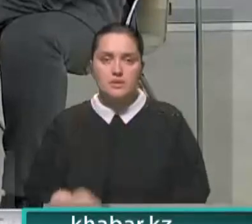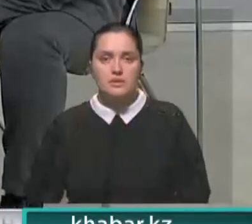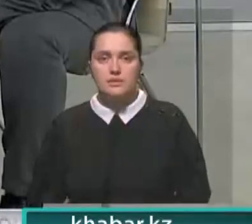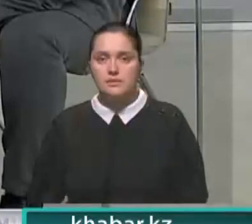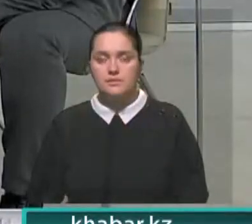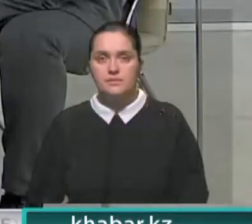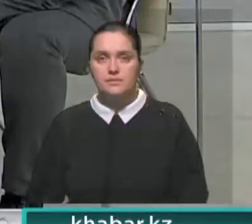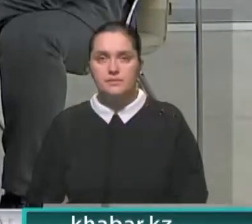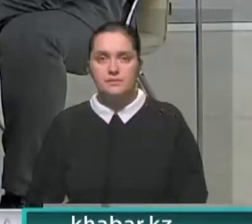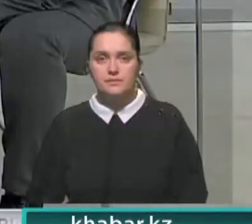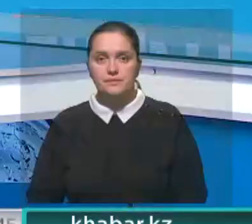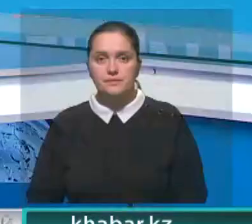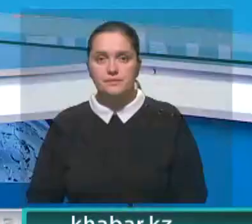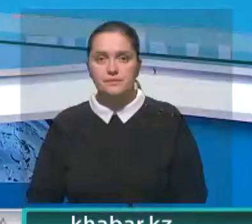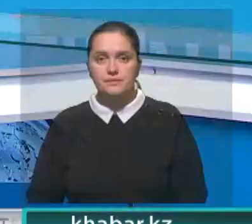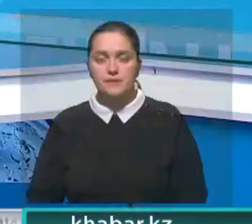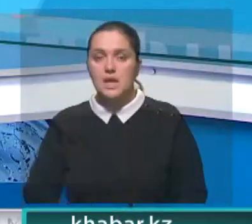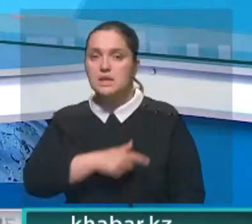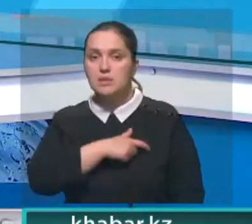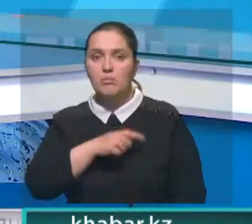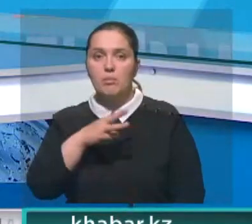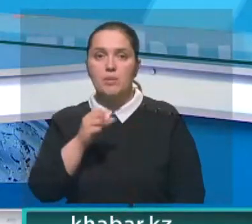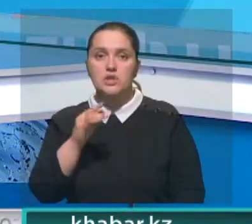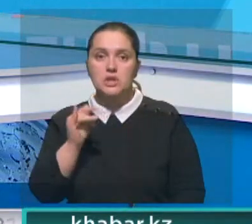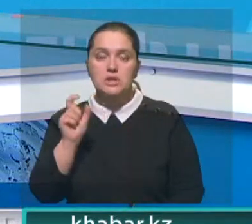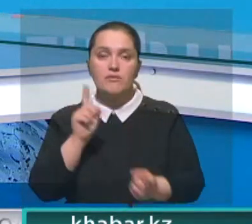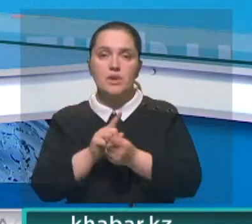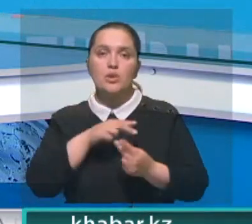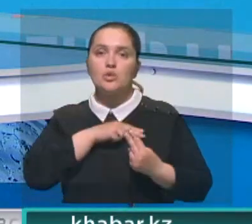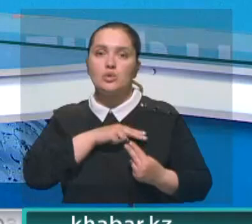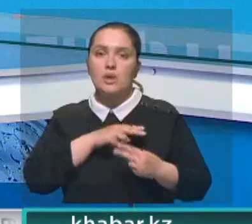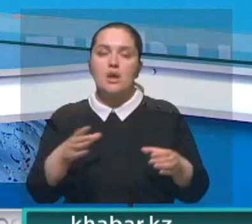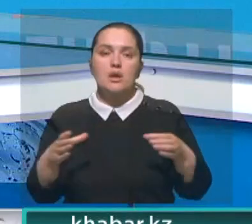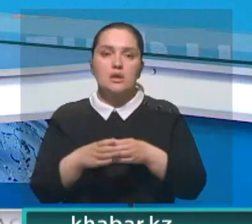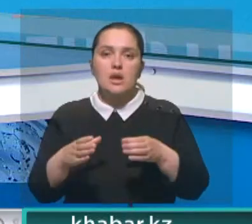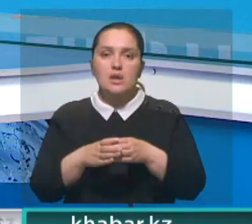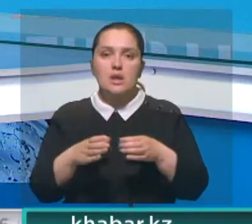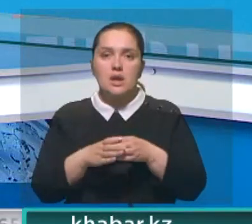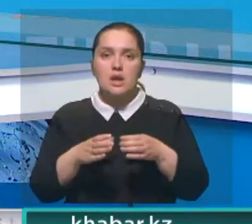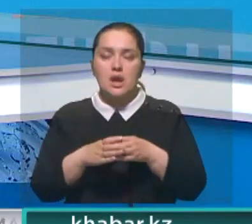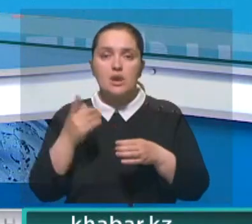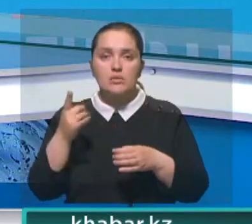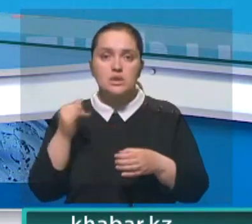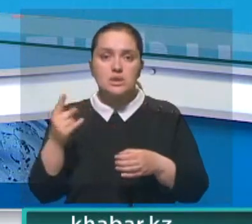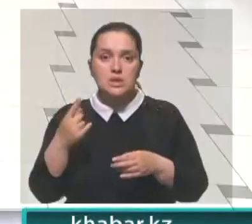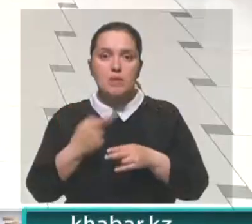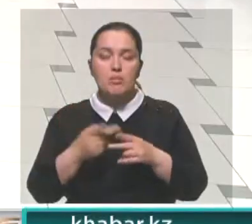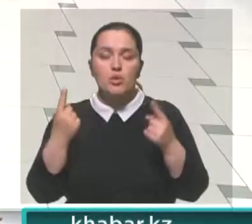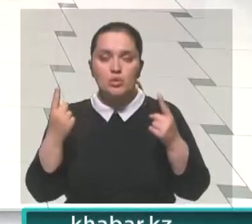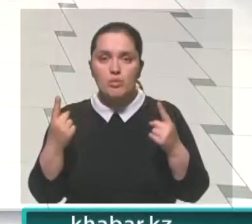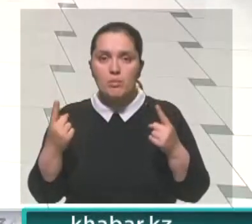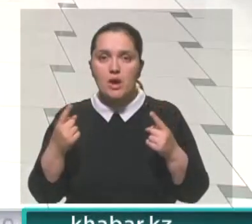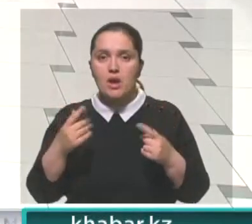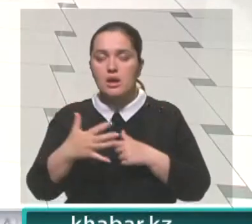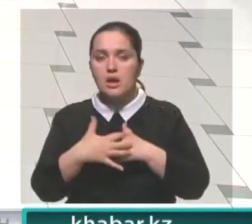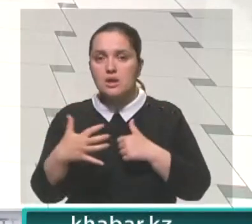Кунтуов. Итоги дня. Депутаты Мажелиса встретились с трудовым коллективом одного из градообразующих предприятий